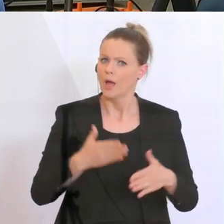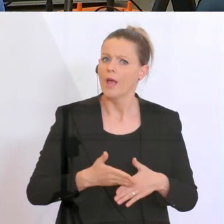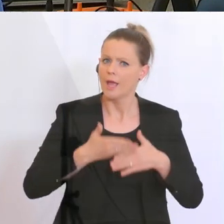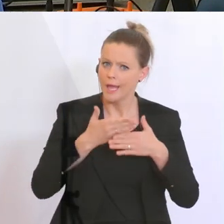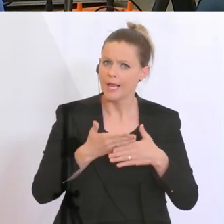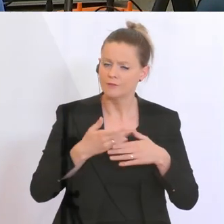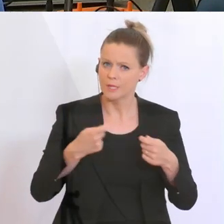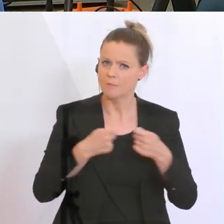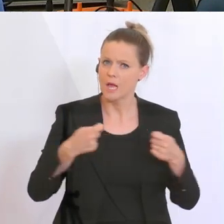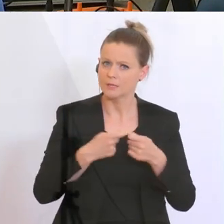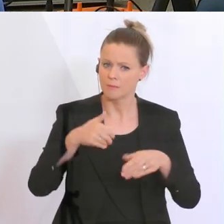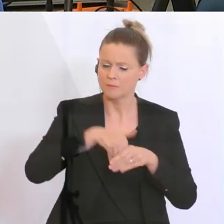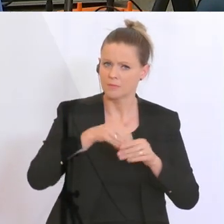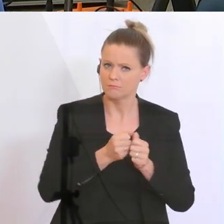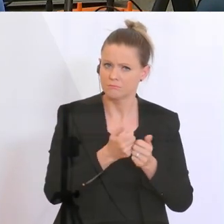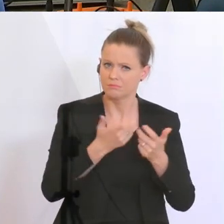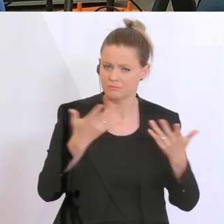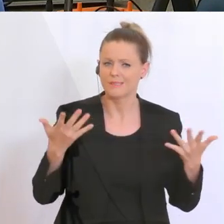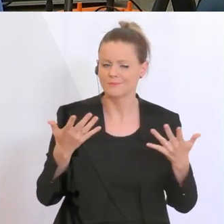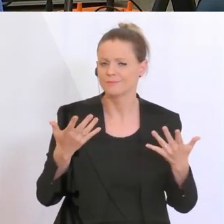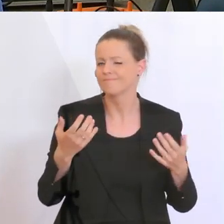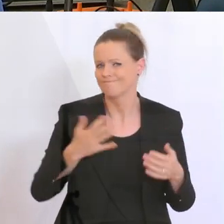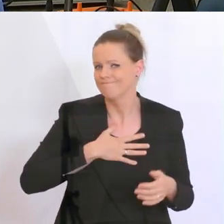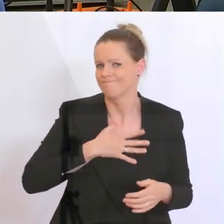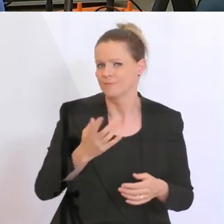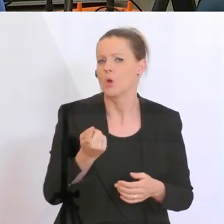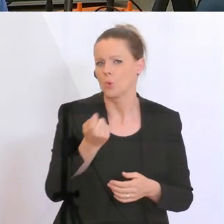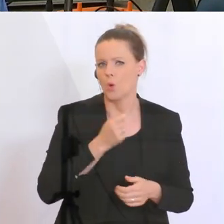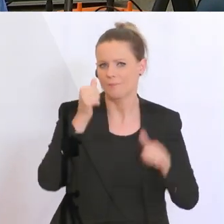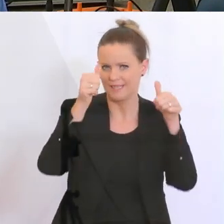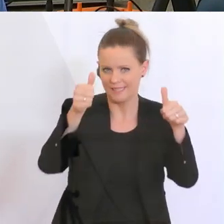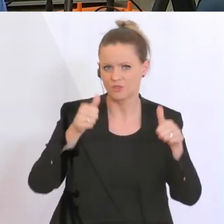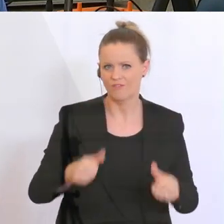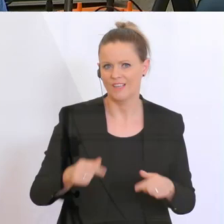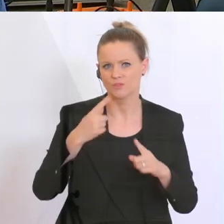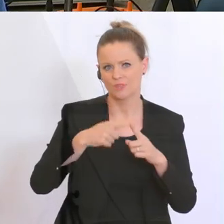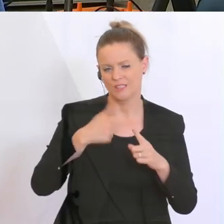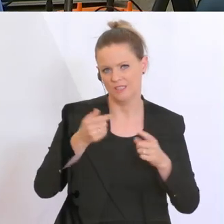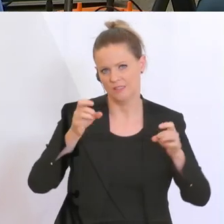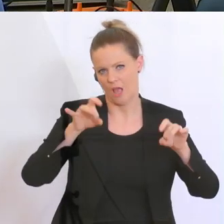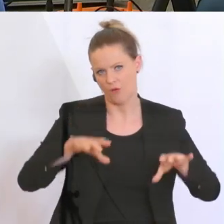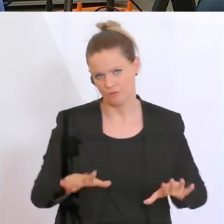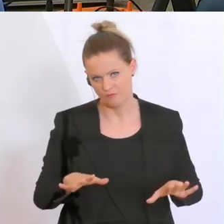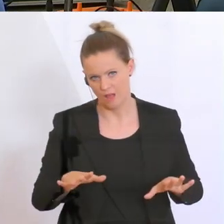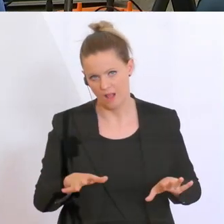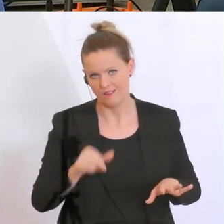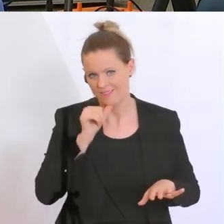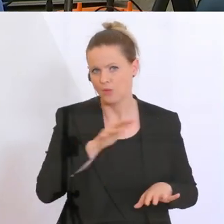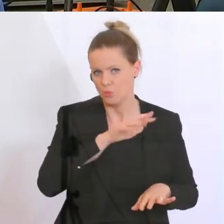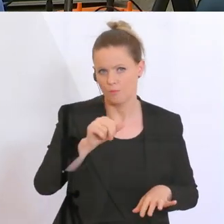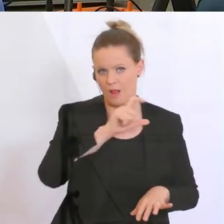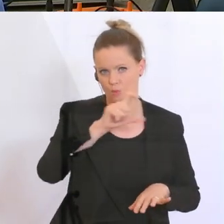ist mit einem Anstieg der Insolvenzen zu rechnen, auch mit Kreditausfällen. Die Garantien sind ja nicht überall 100%.